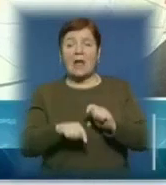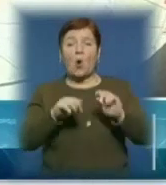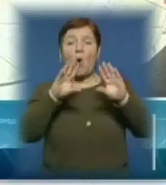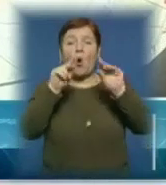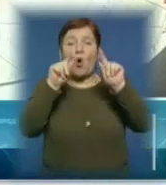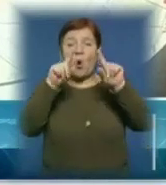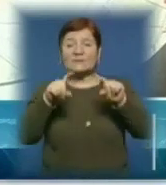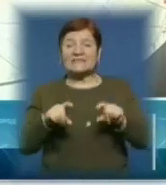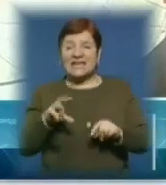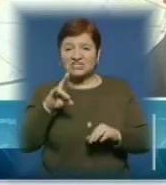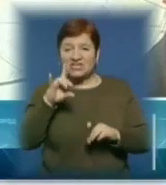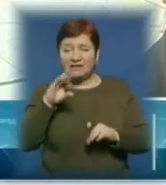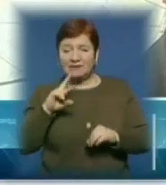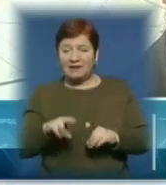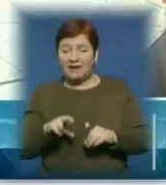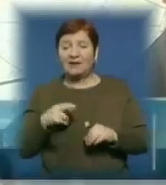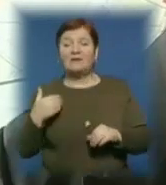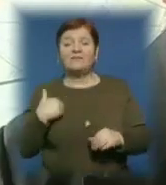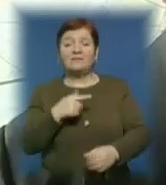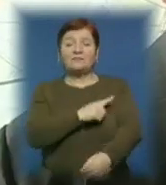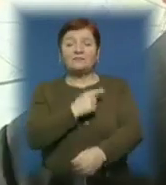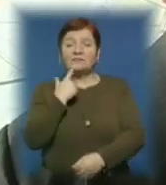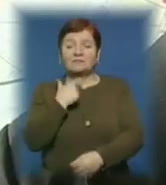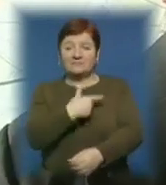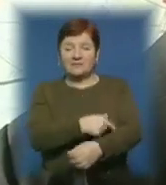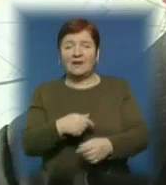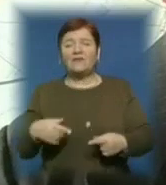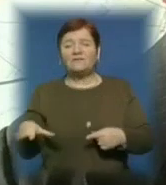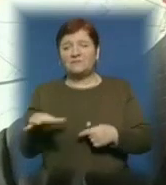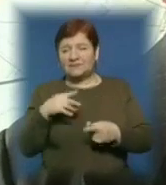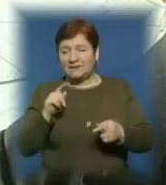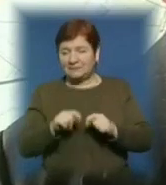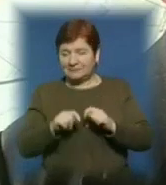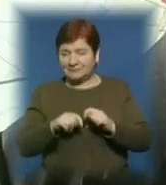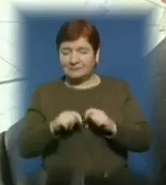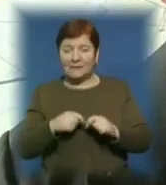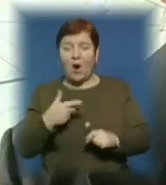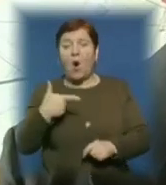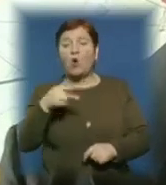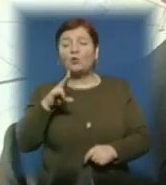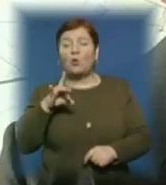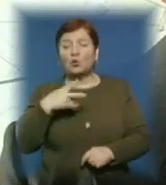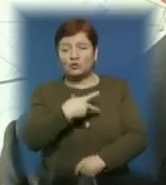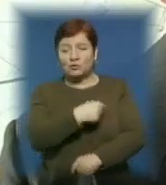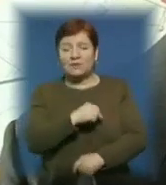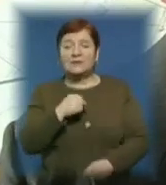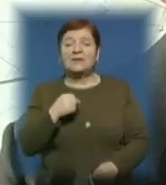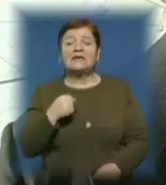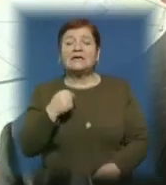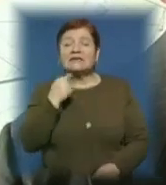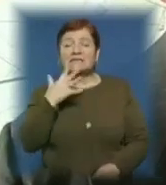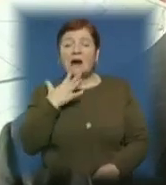комп'ютерну томографію, ввели йому внутривенну ін'єкцію з інфузією глюкозу, в нього сахар був 3,2.